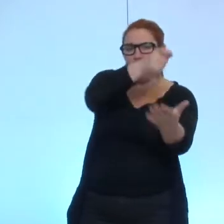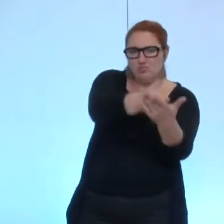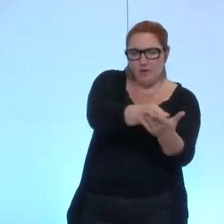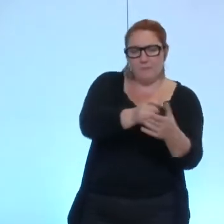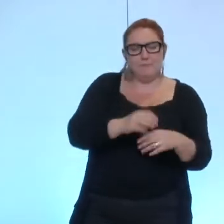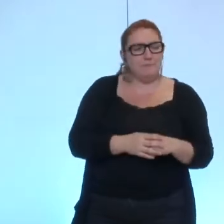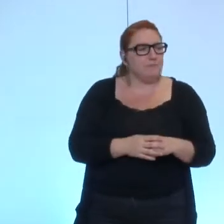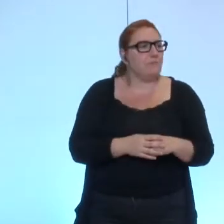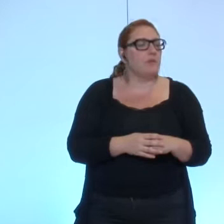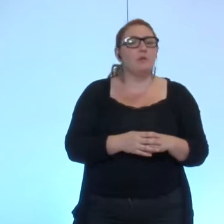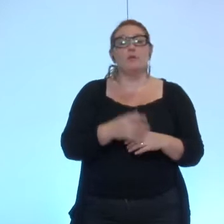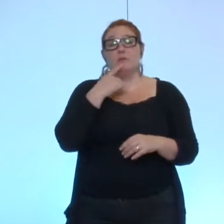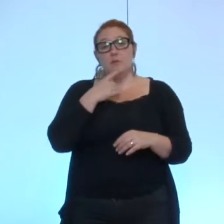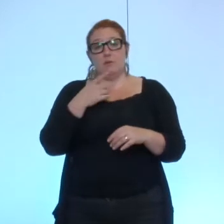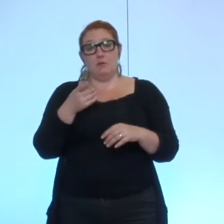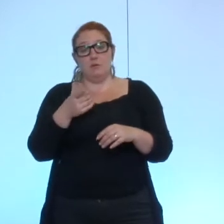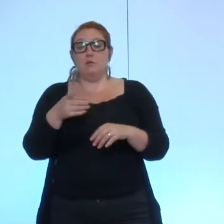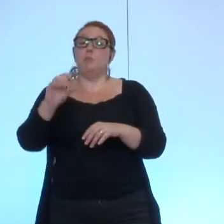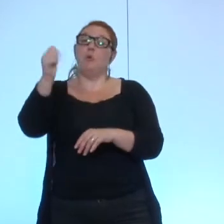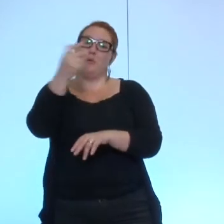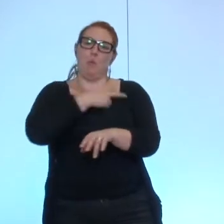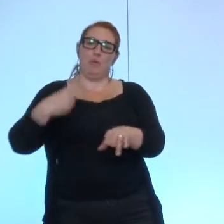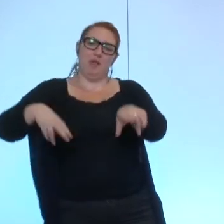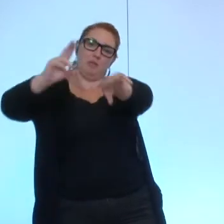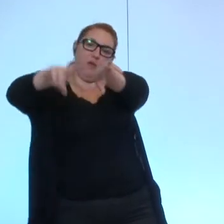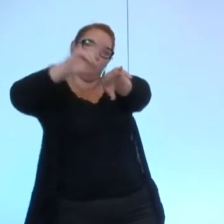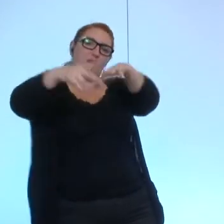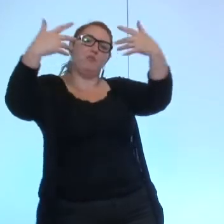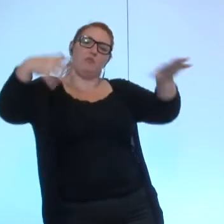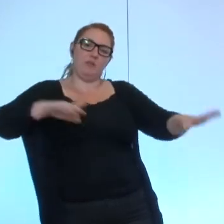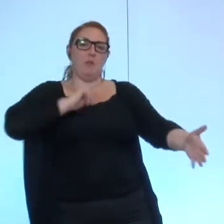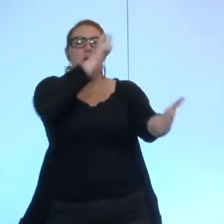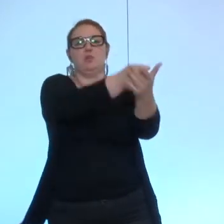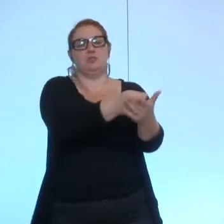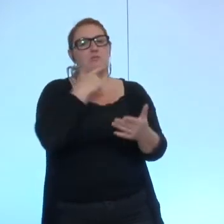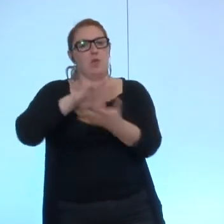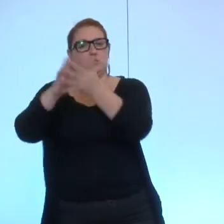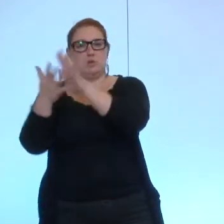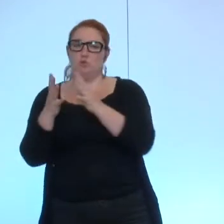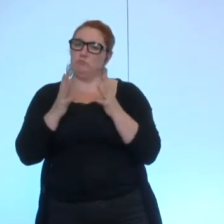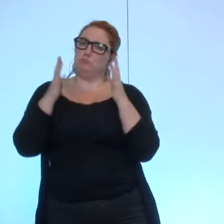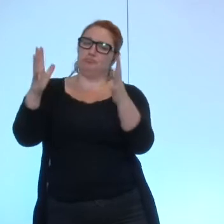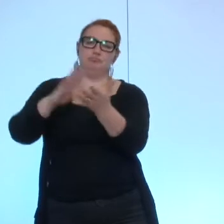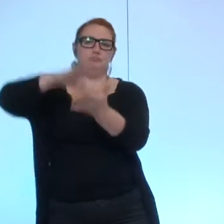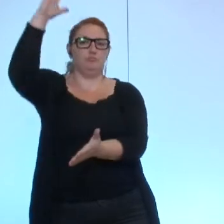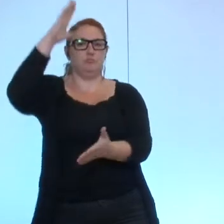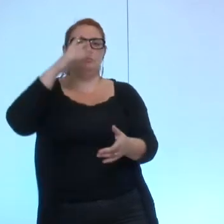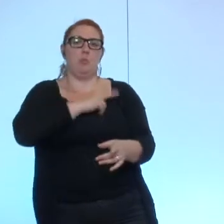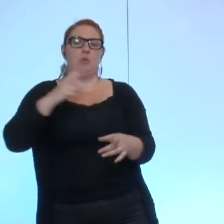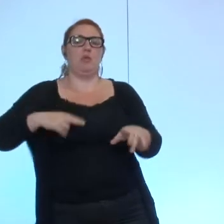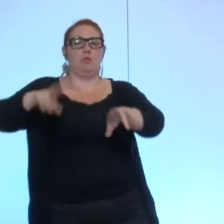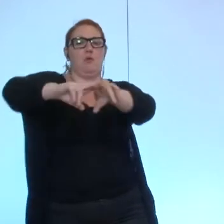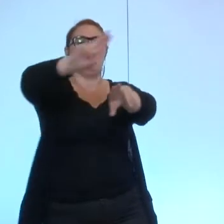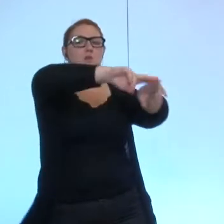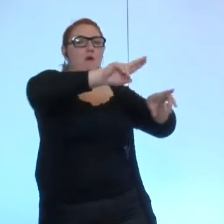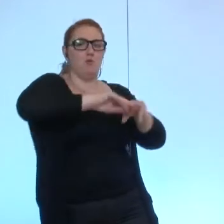intervient après travaux à la charge du propriétaire c'est à dire que l'association s'est engagée à faire des travaux du propriétaire notamment en ce qui